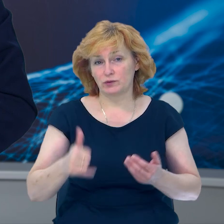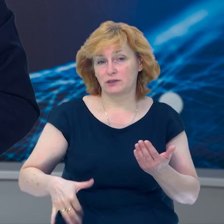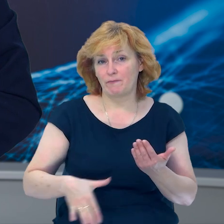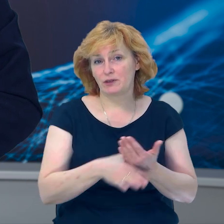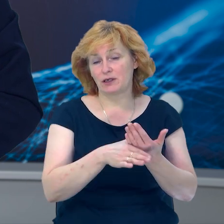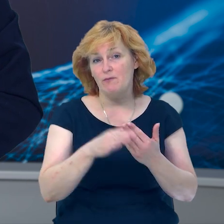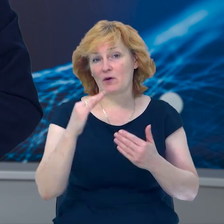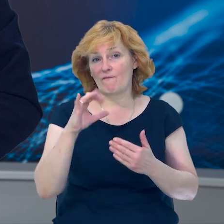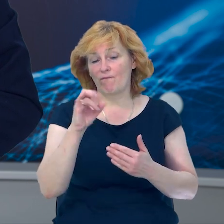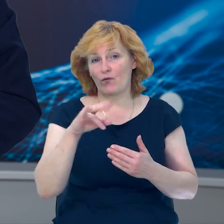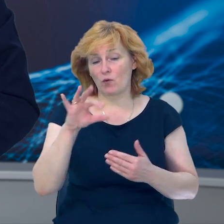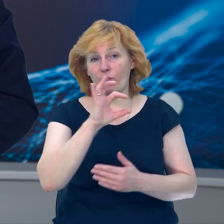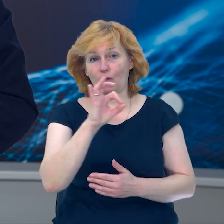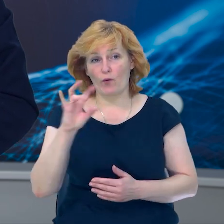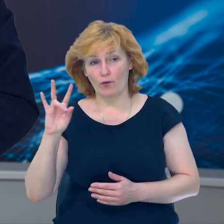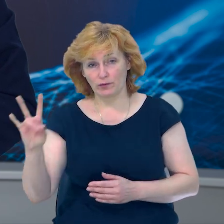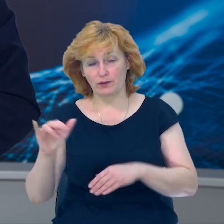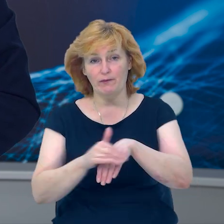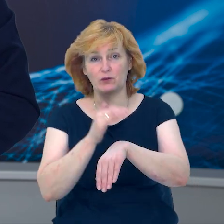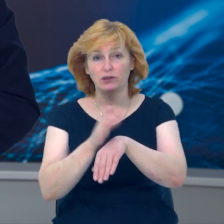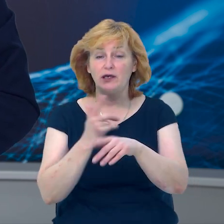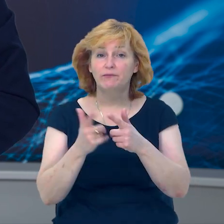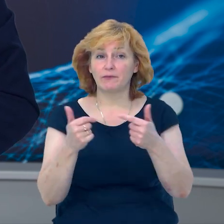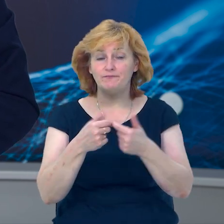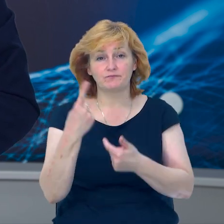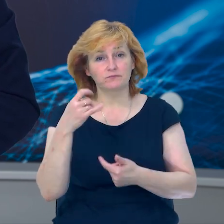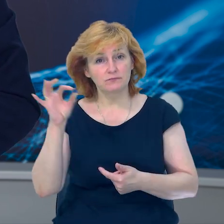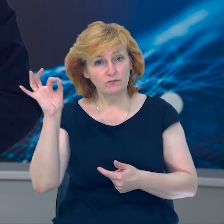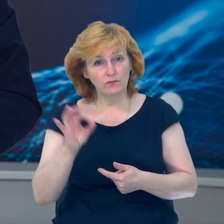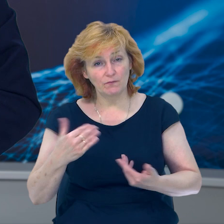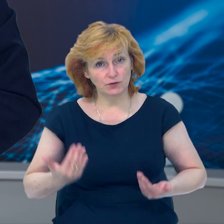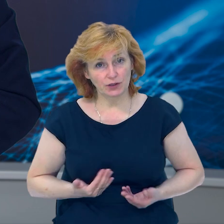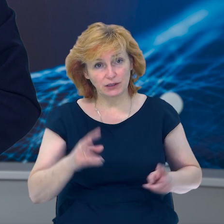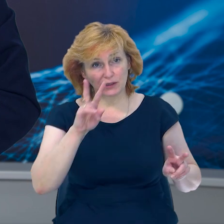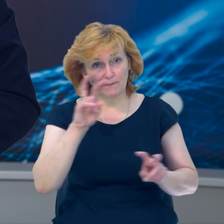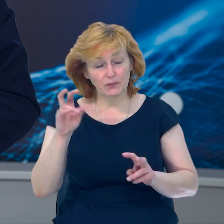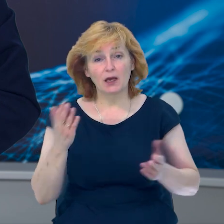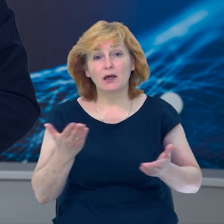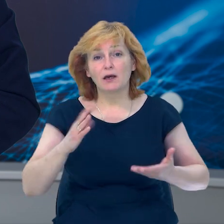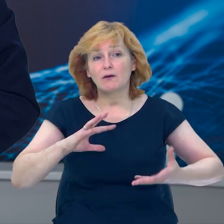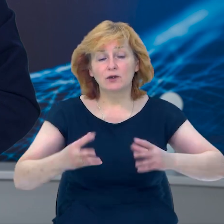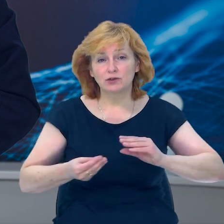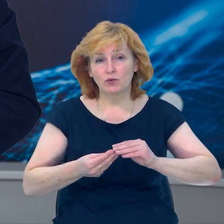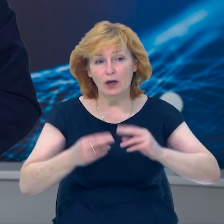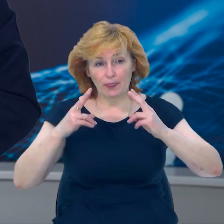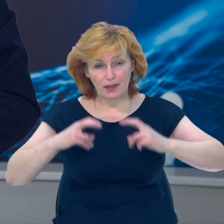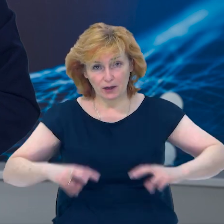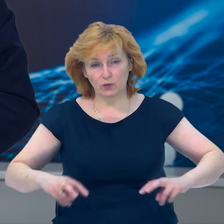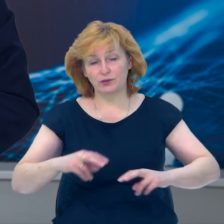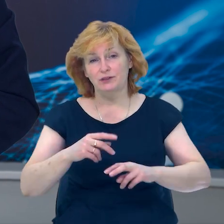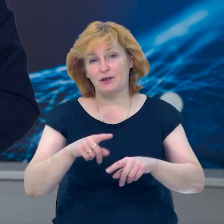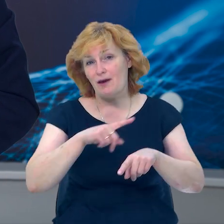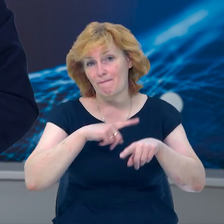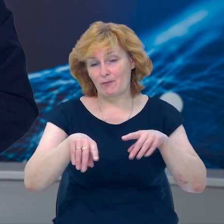народонаселення, ООН та благодійної організації «100% життя». Які результати діагностики за півроку мобільної